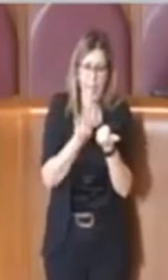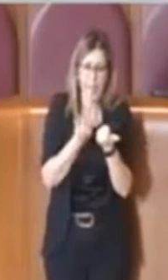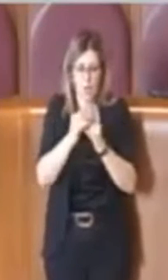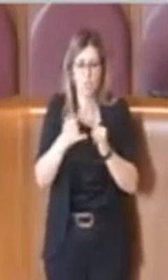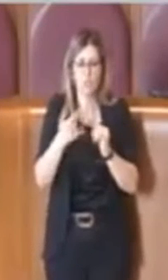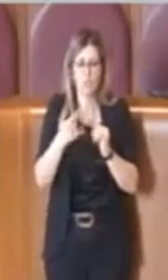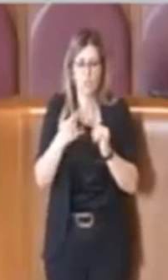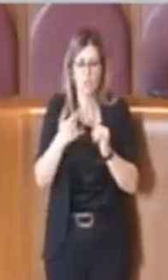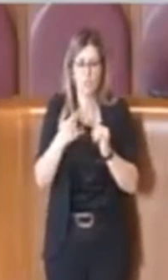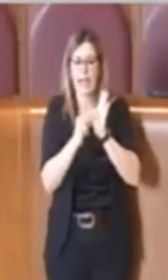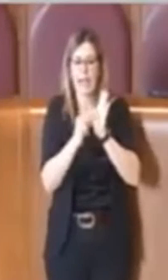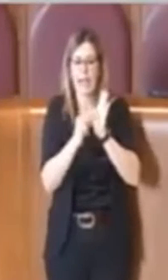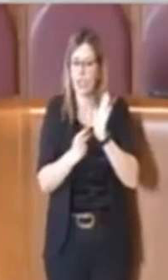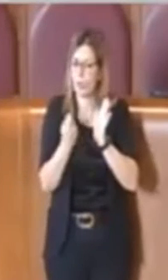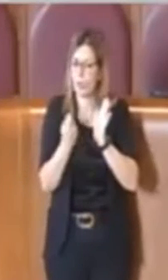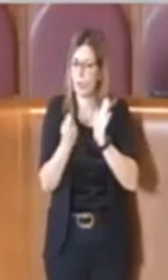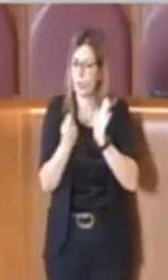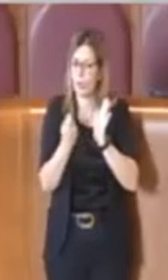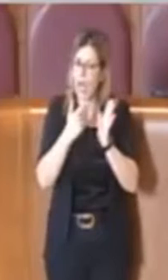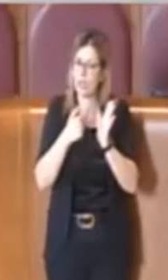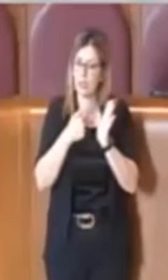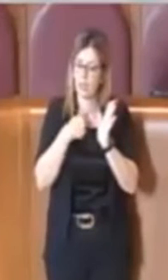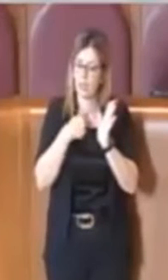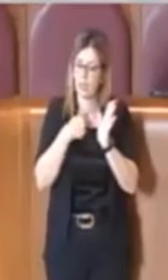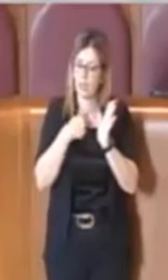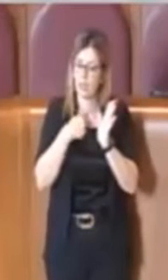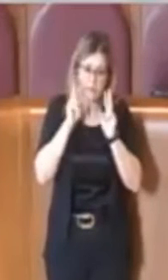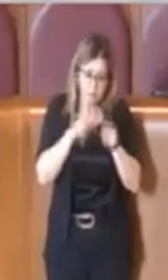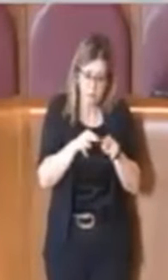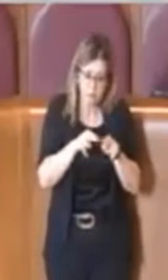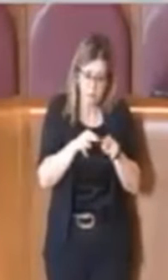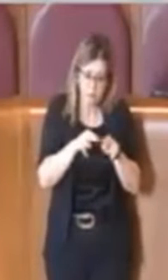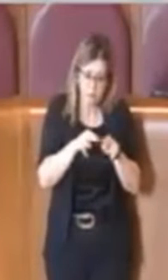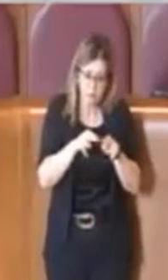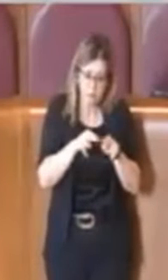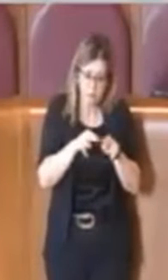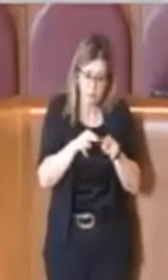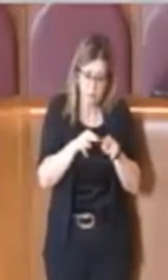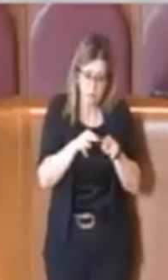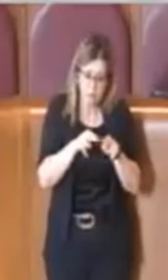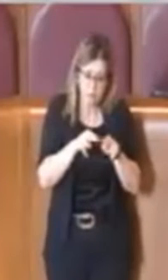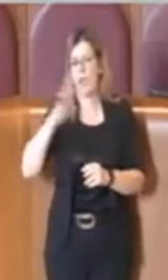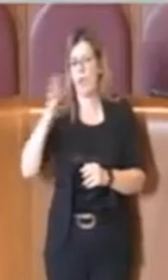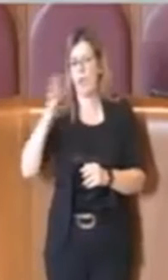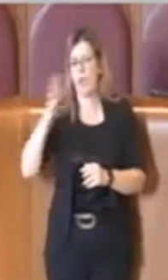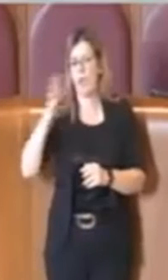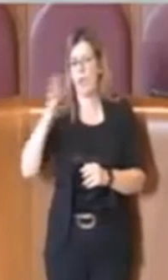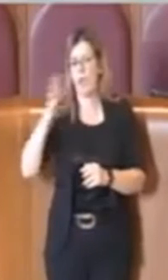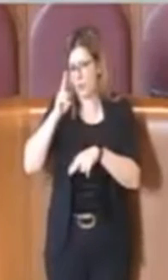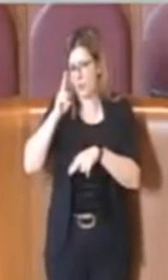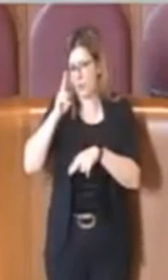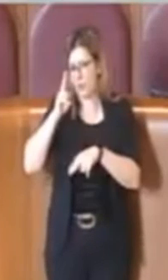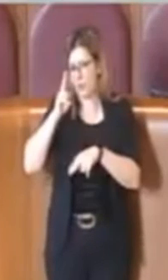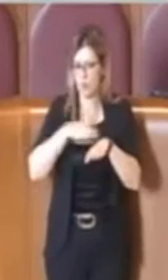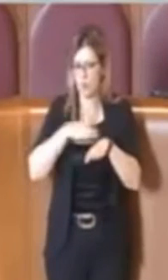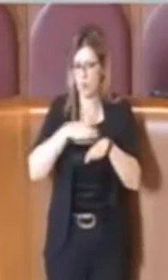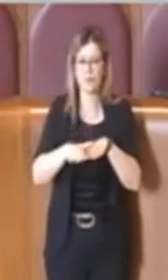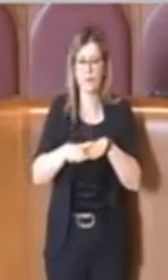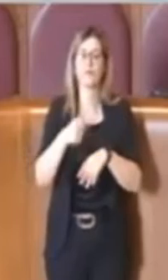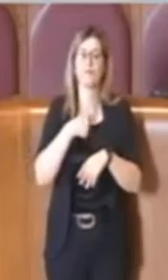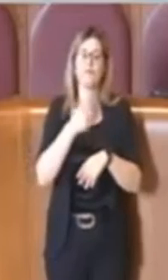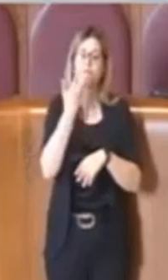importanti che non mi soffermo perché probabilmente sono più esperti altri di me, però vorrei soffermarmi sul discorso della